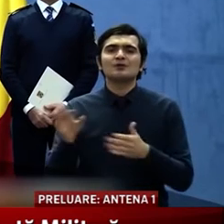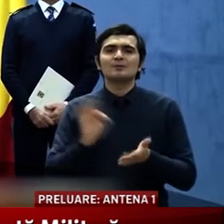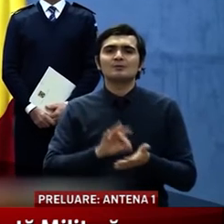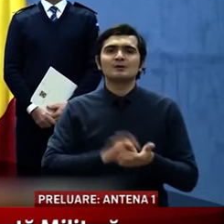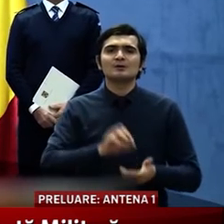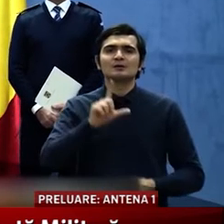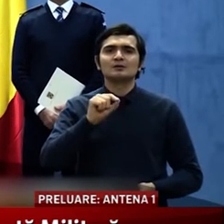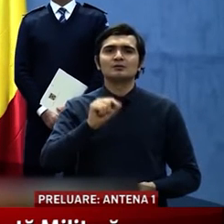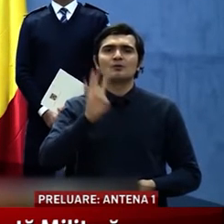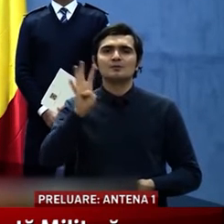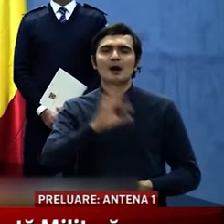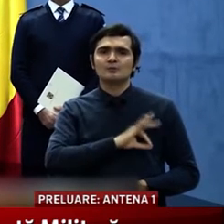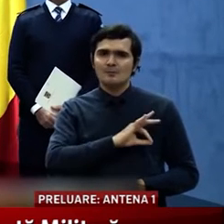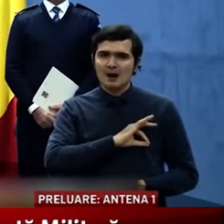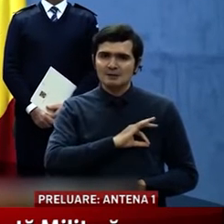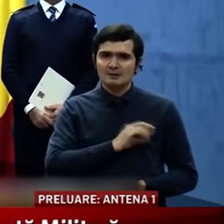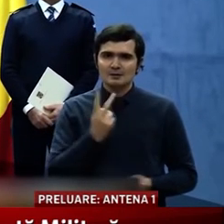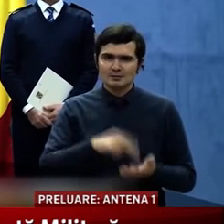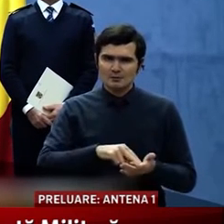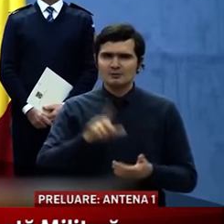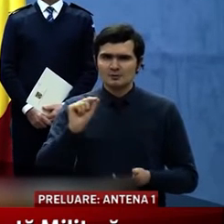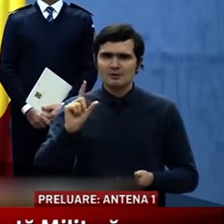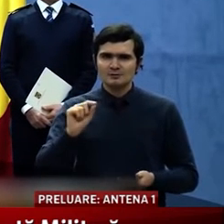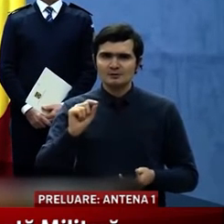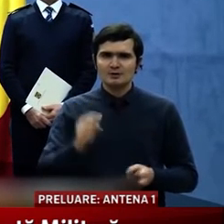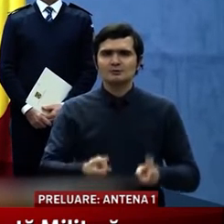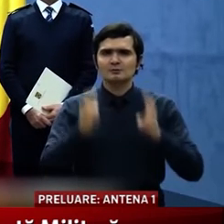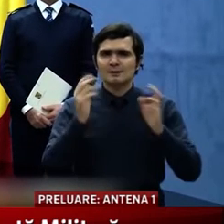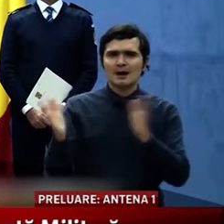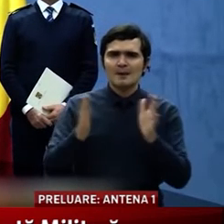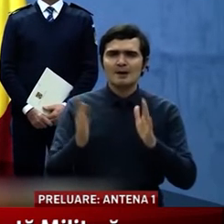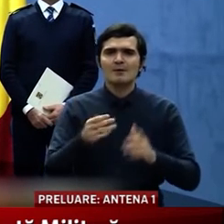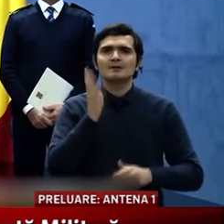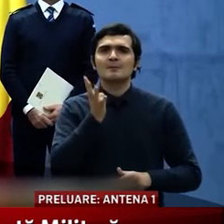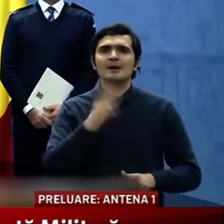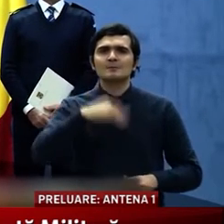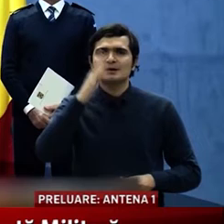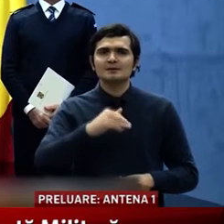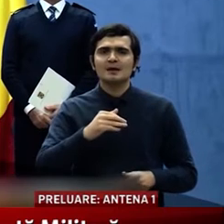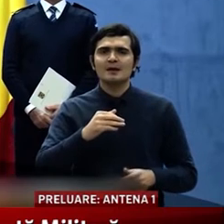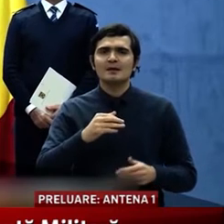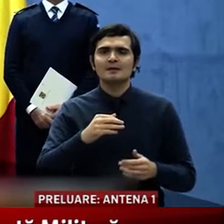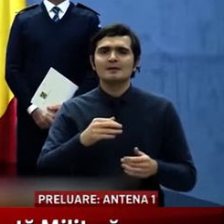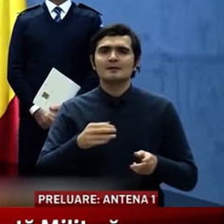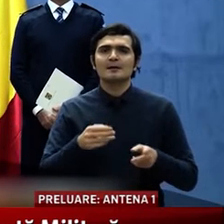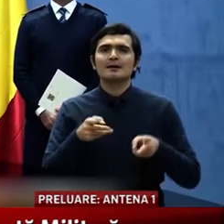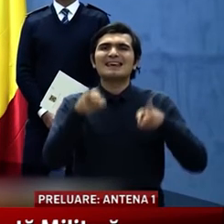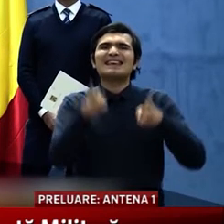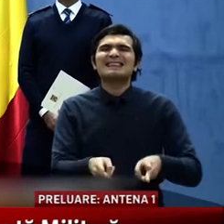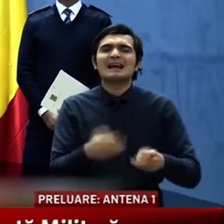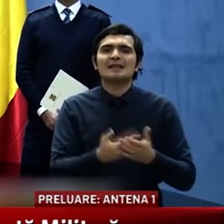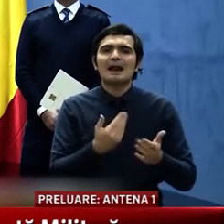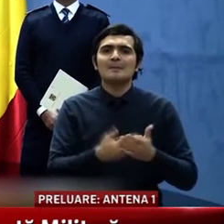de 24 martie 2020 pe o perioadă de 14 zile a internărilor pentru